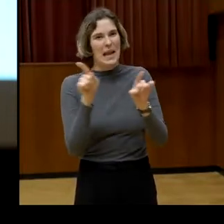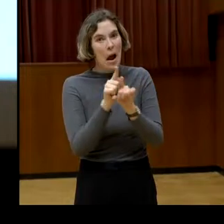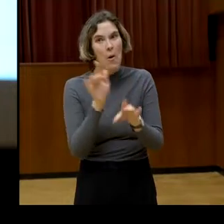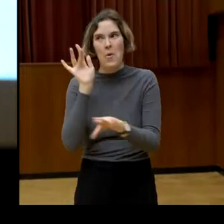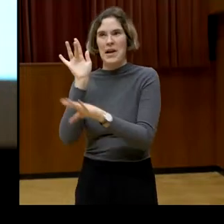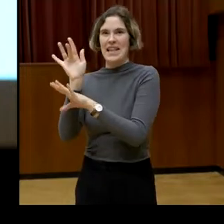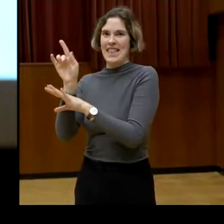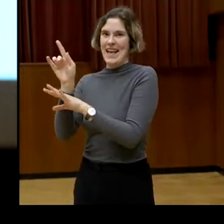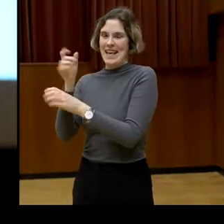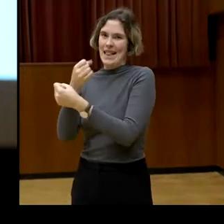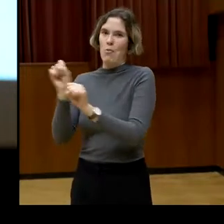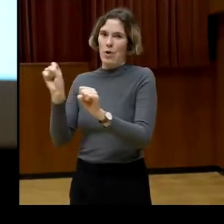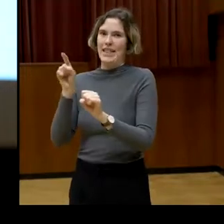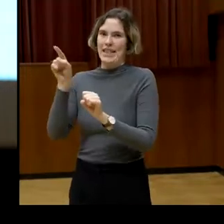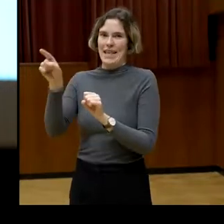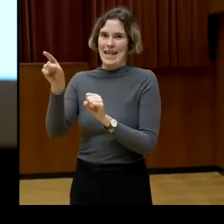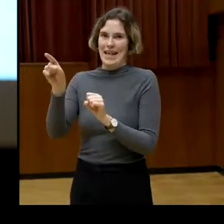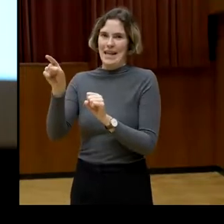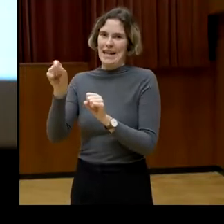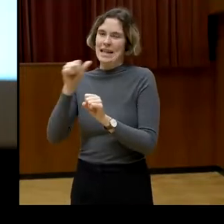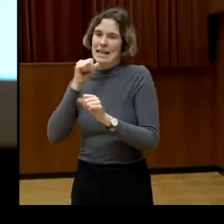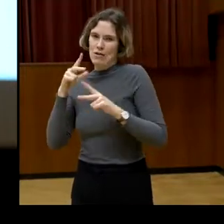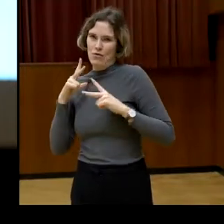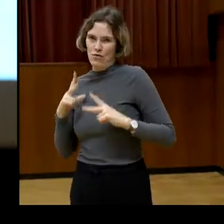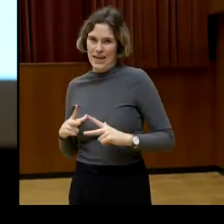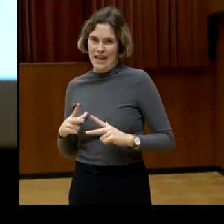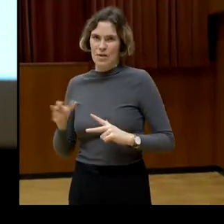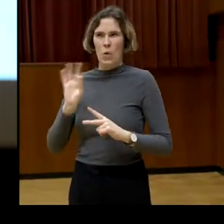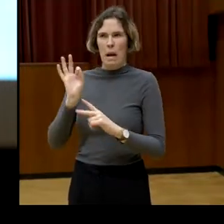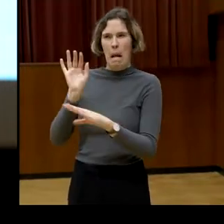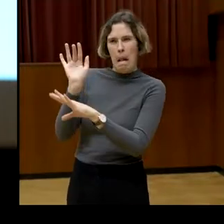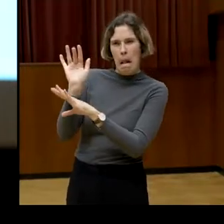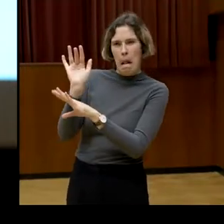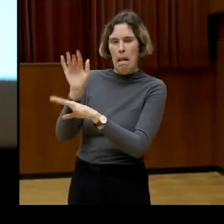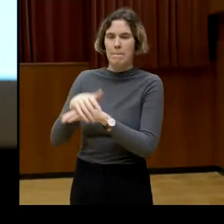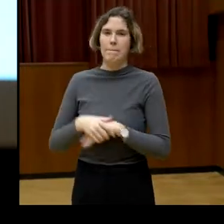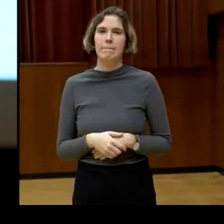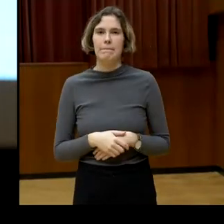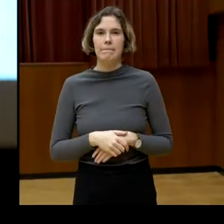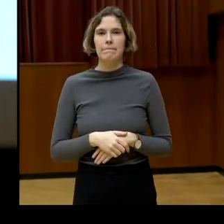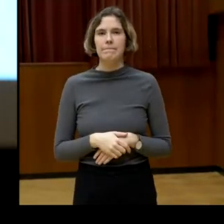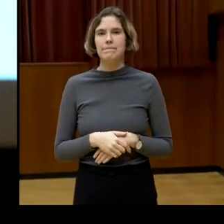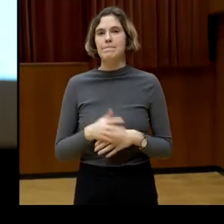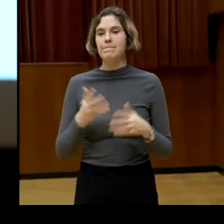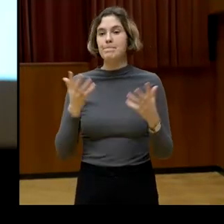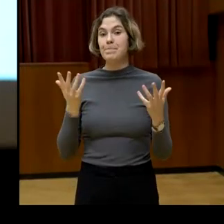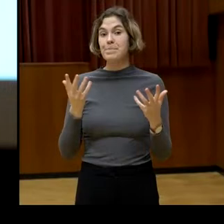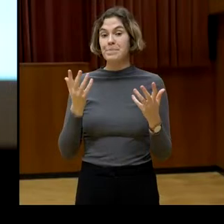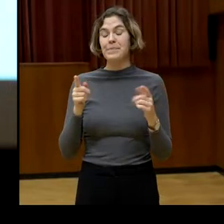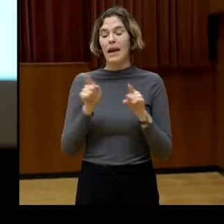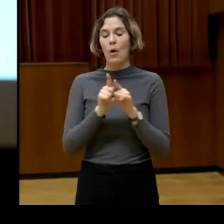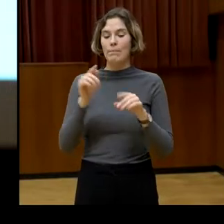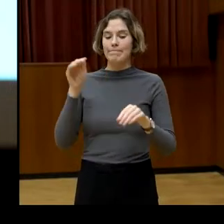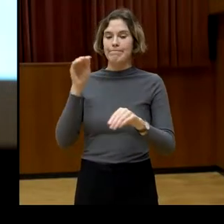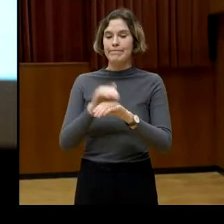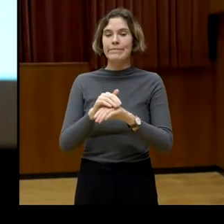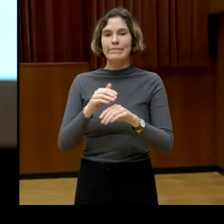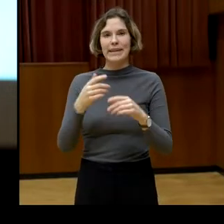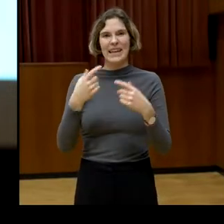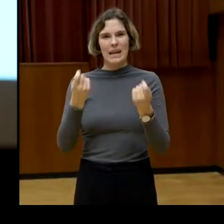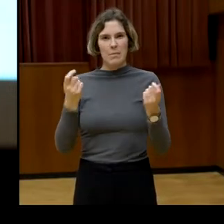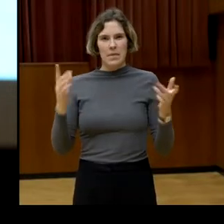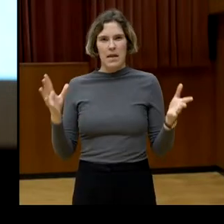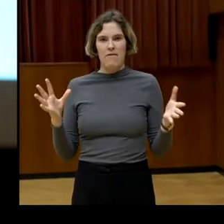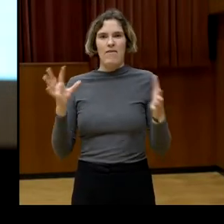unzufrieden sind oder die der Demokratie gegenüber kritisch sind. Wir sehen auch, dass es Verbindungen zwischen